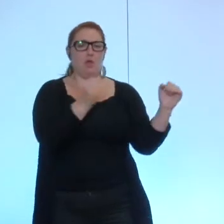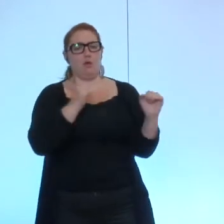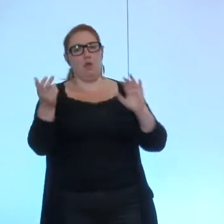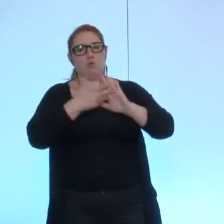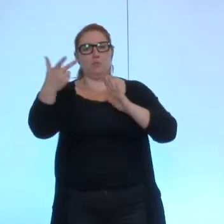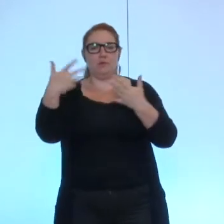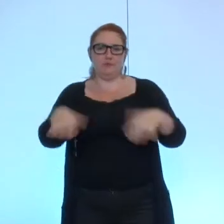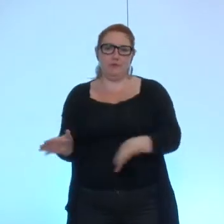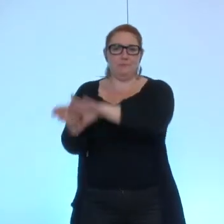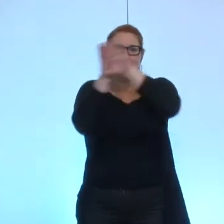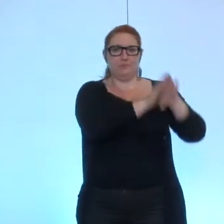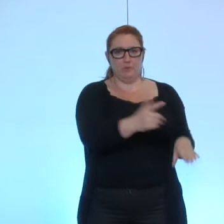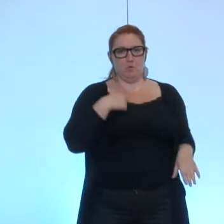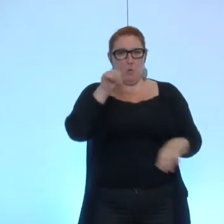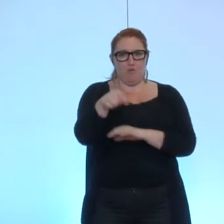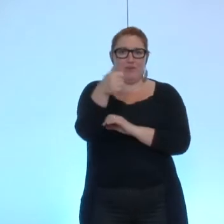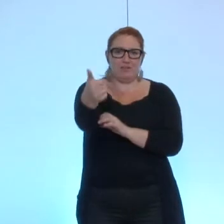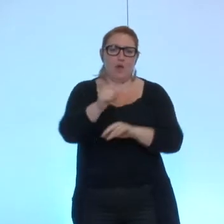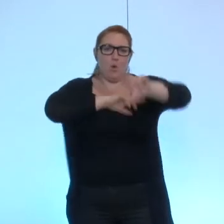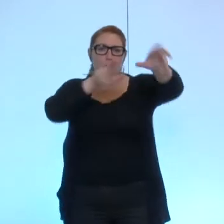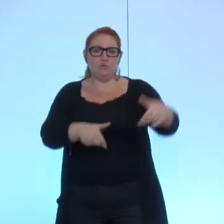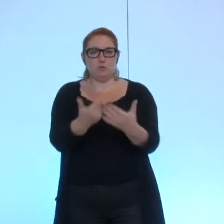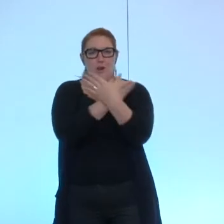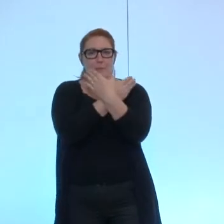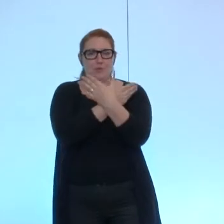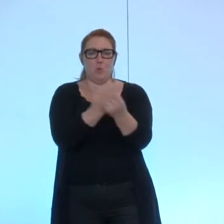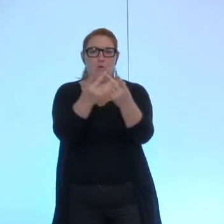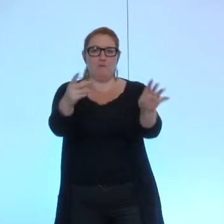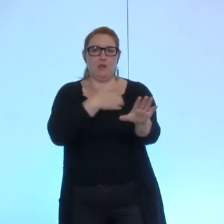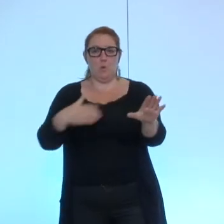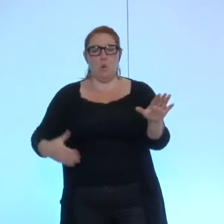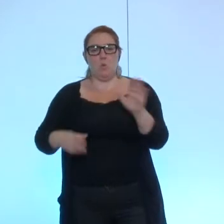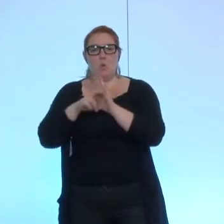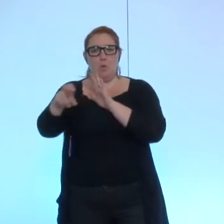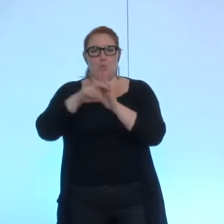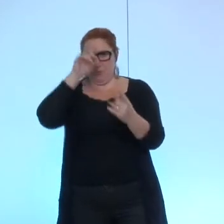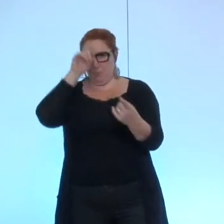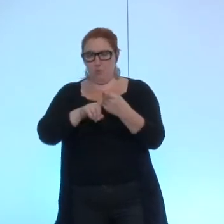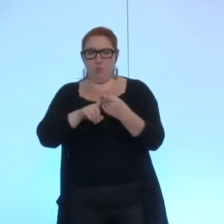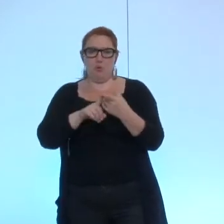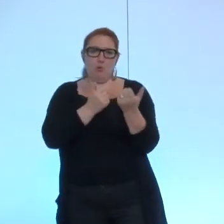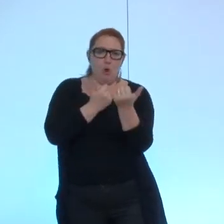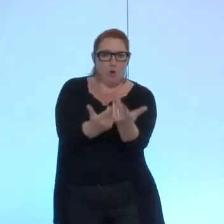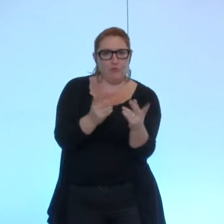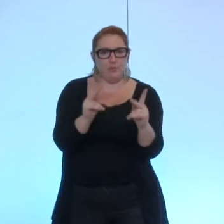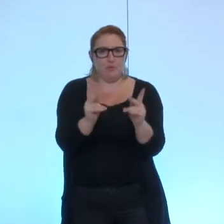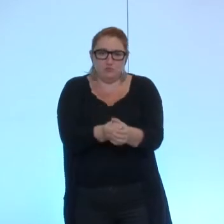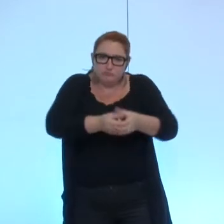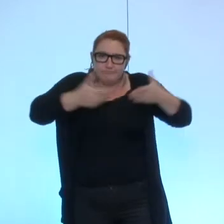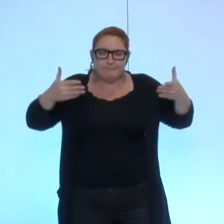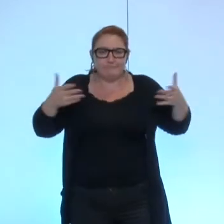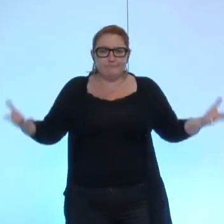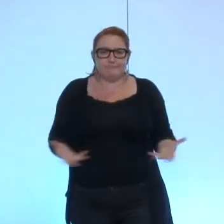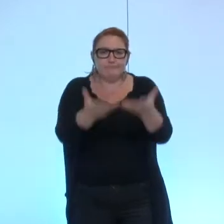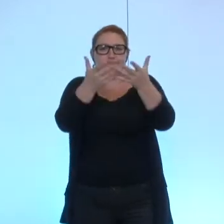adoptée délibération 21 convention entre la métro et la ville de Grenoble pour développer et étoffer l'offre pédagogique sur le thème de l